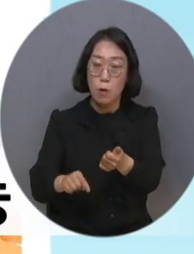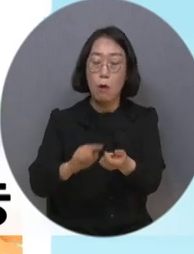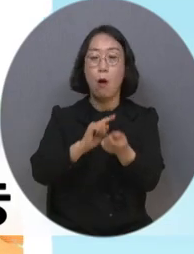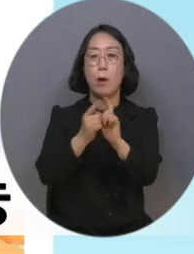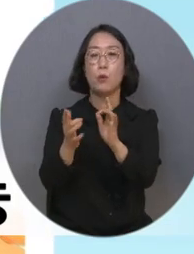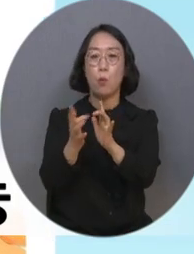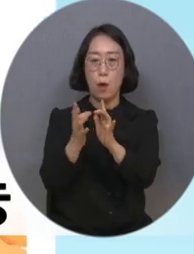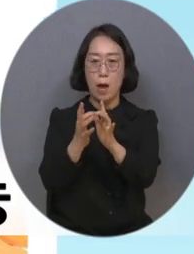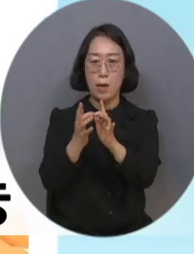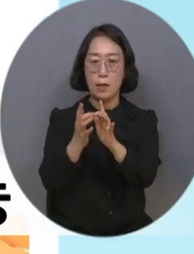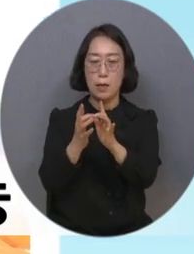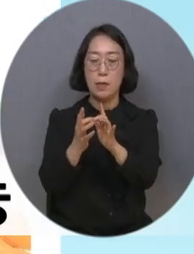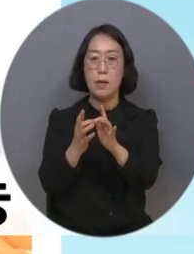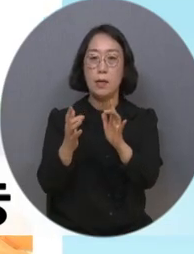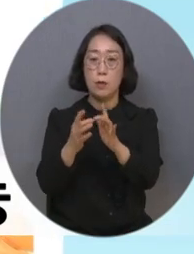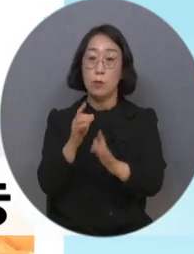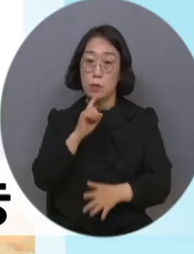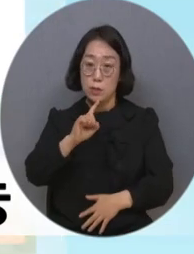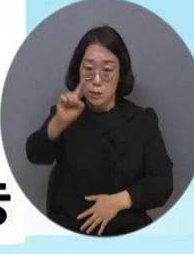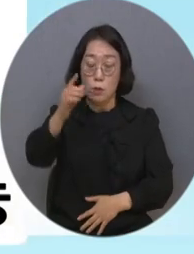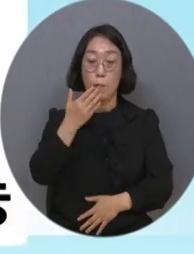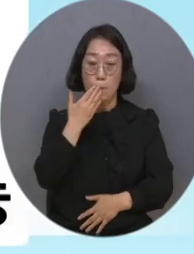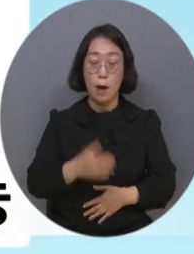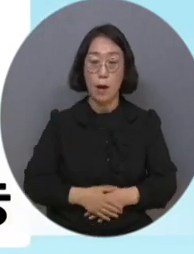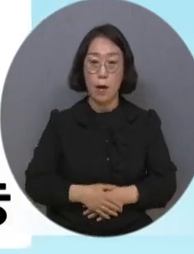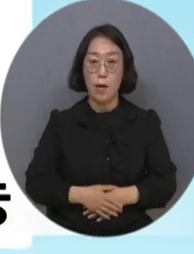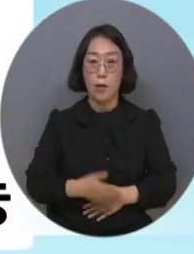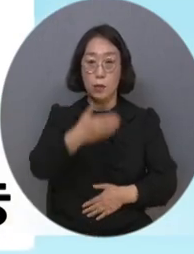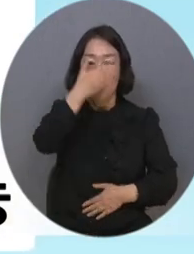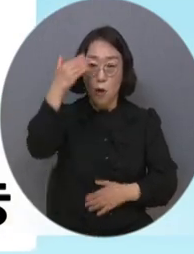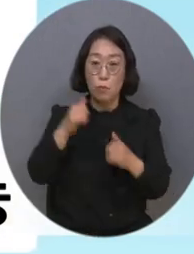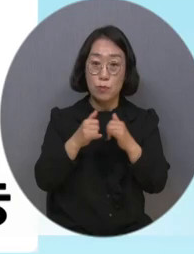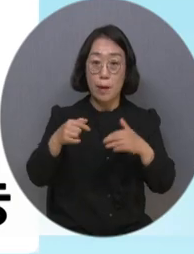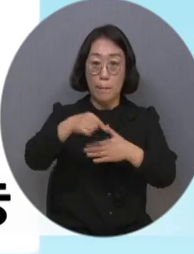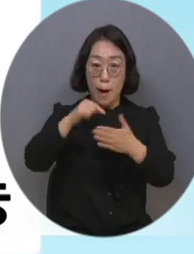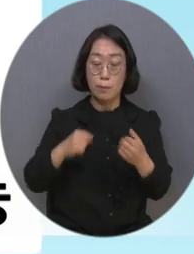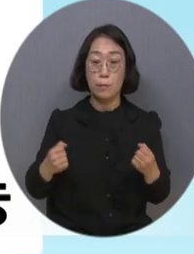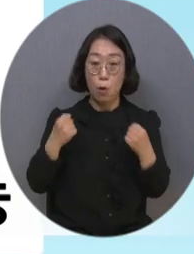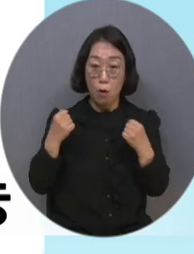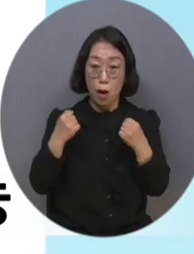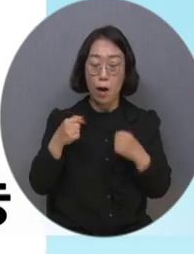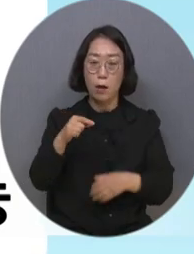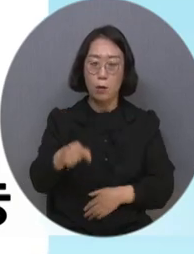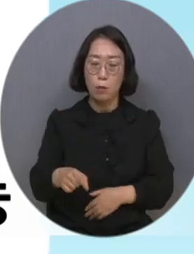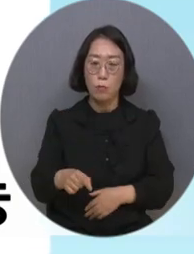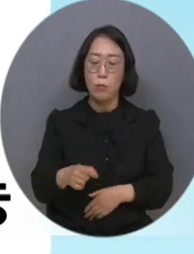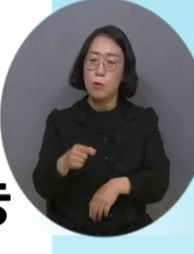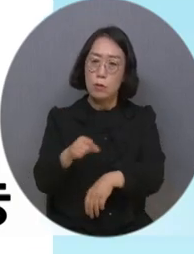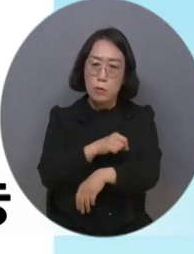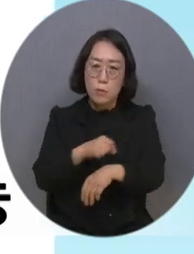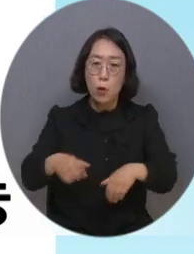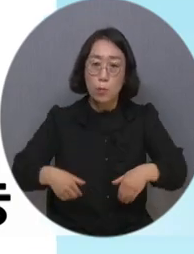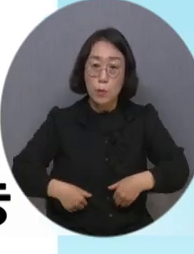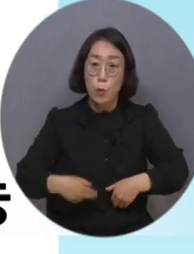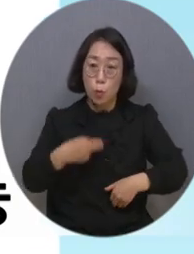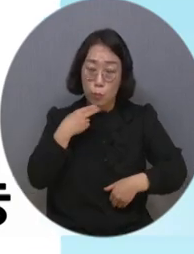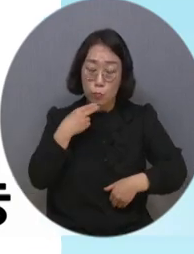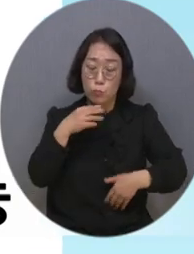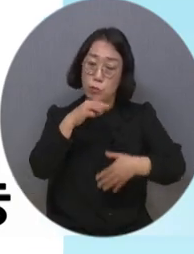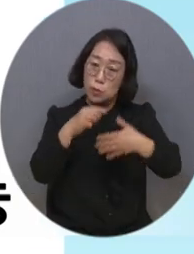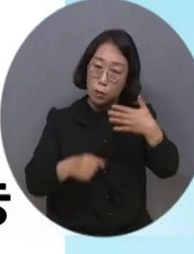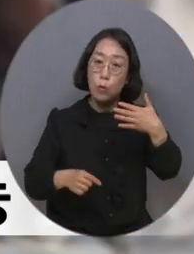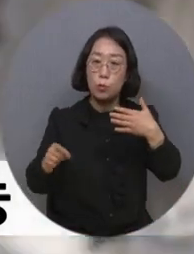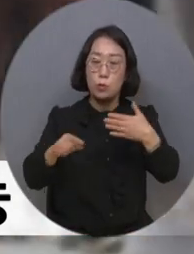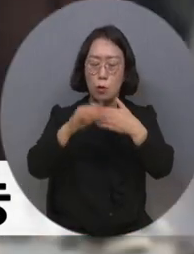확대했다고 밝혔습니다. 청년마음건강지원은 별도의 기준 없이 서비스를 필요로 하는 청년이면 이용할 수